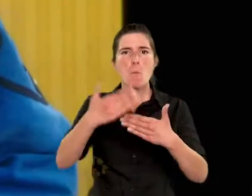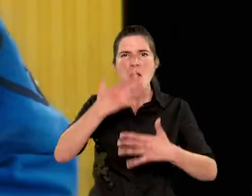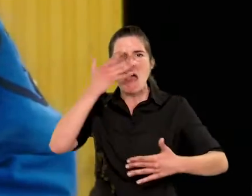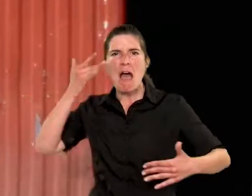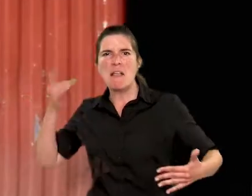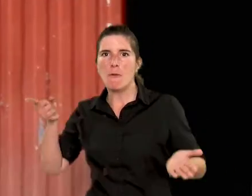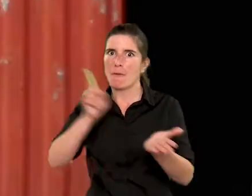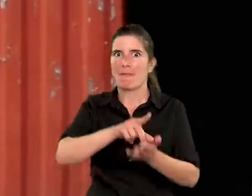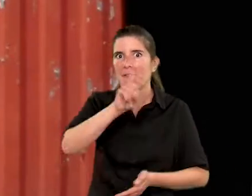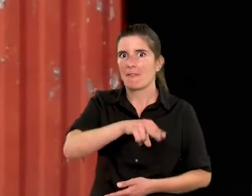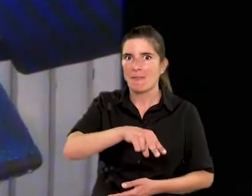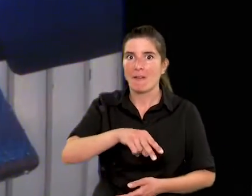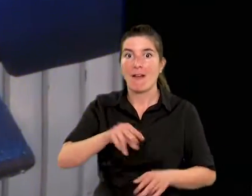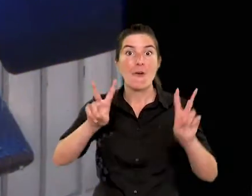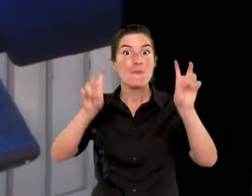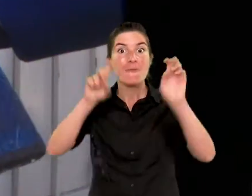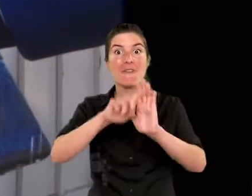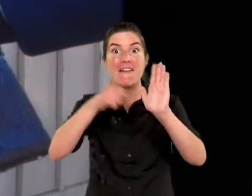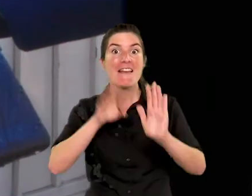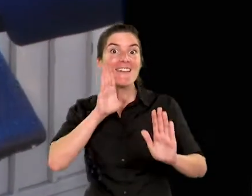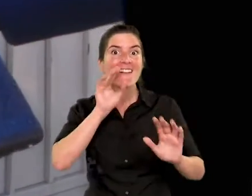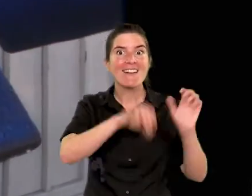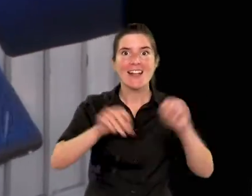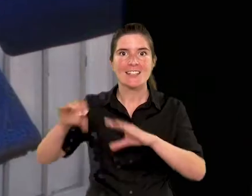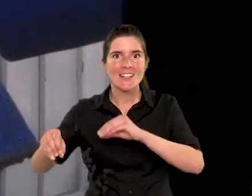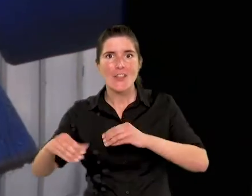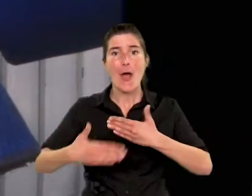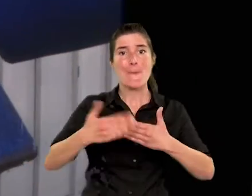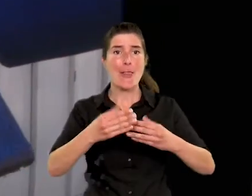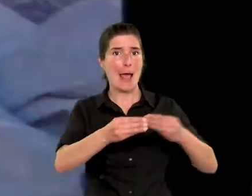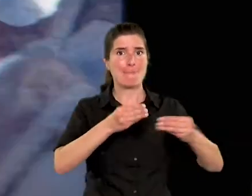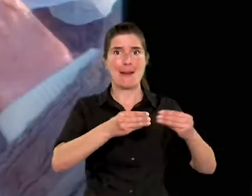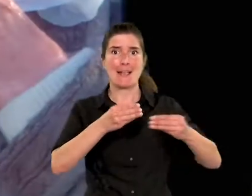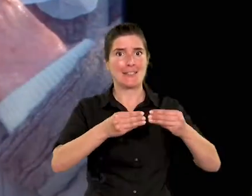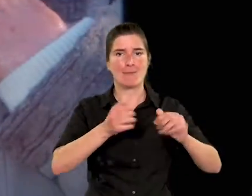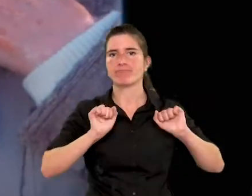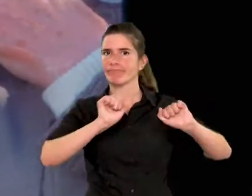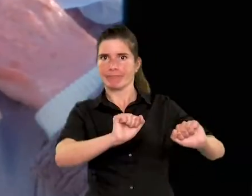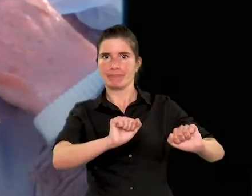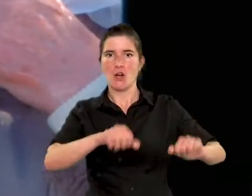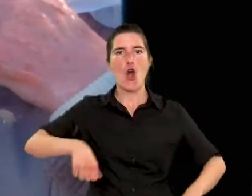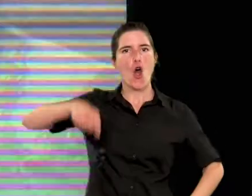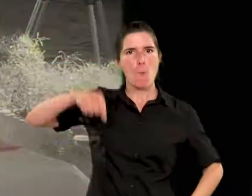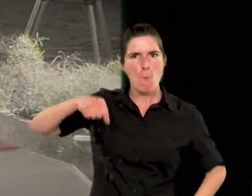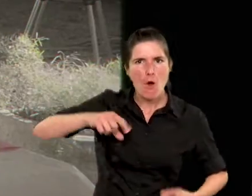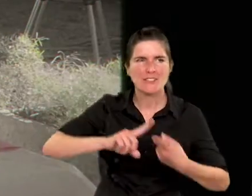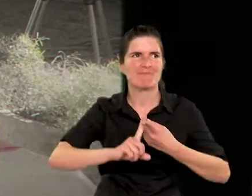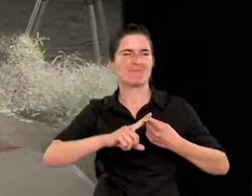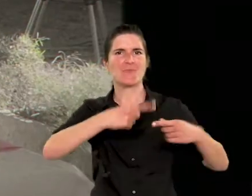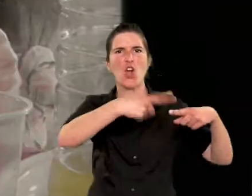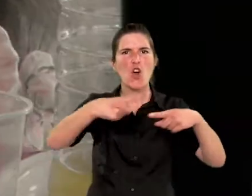haurien de tornar mai I amb la nova llei de residus, la moda del plàstic en serà una més Adeu bosses no reutilitzables